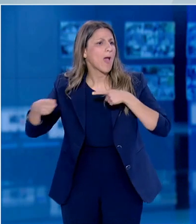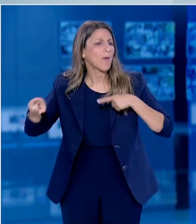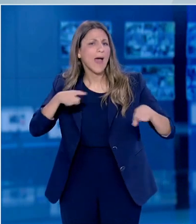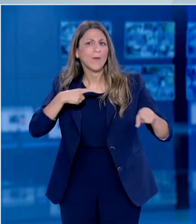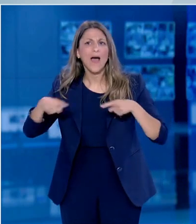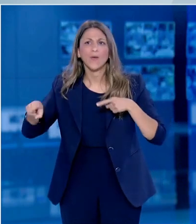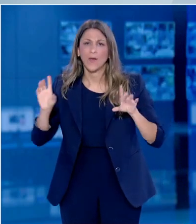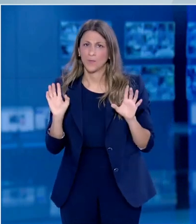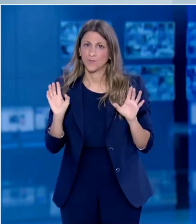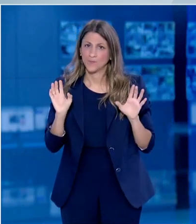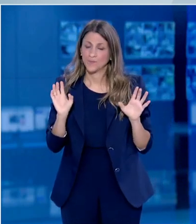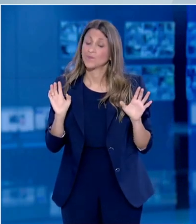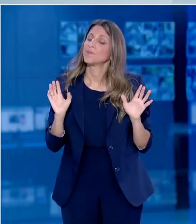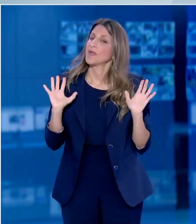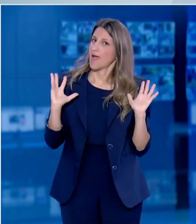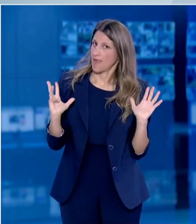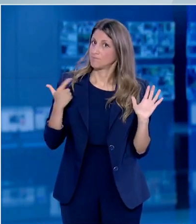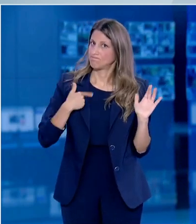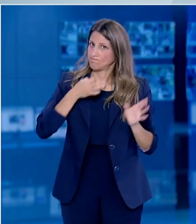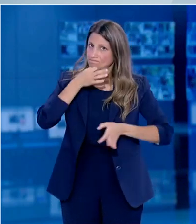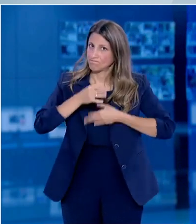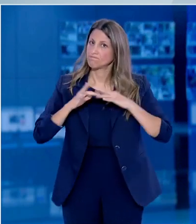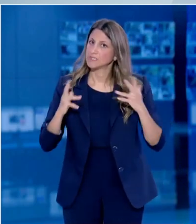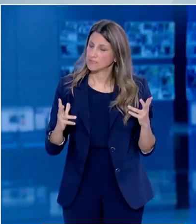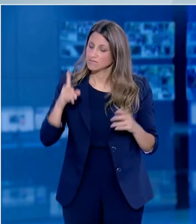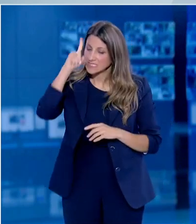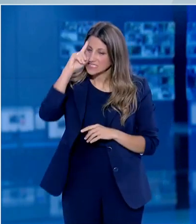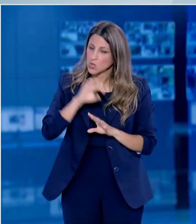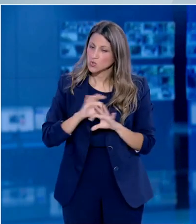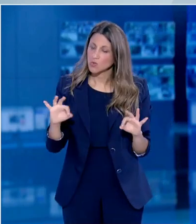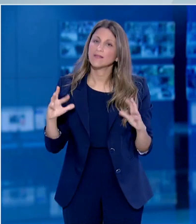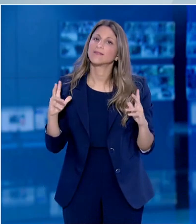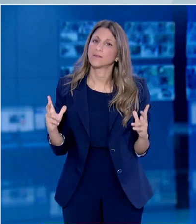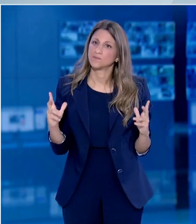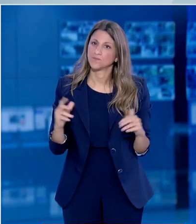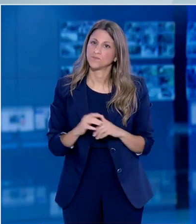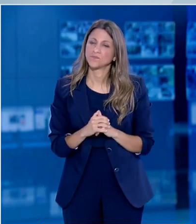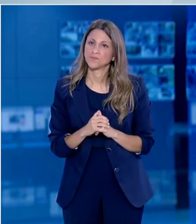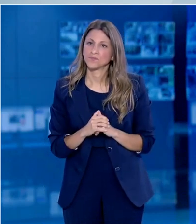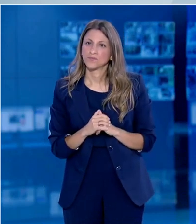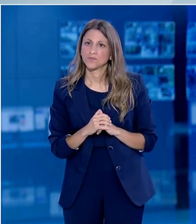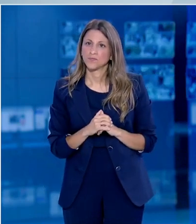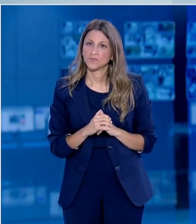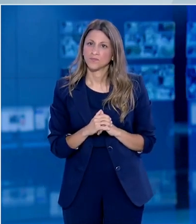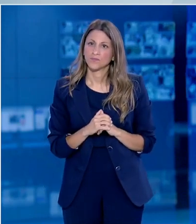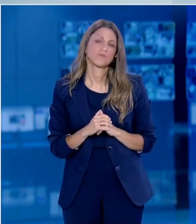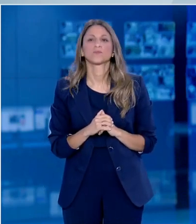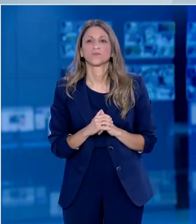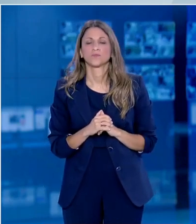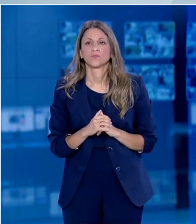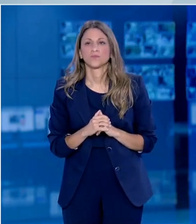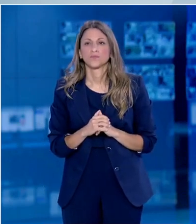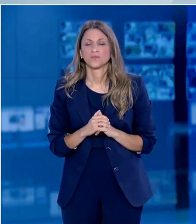Να γνωρίζετε καλά μπορώ να το διαβεβαιώσω επιστημονικά κάποια από τις επιχειρήματα που χρησιμοποιούνται θα μπορούσαν να χρησιμοποιηθούν